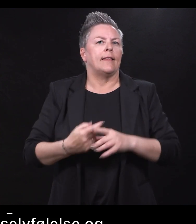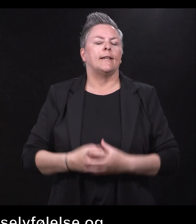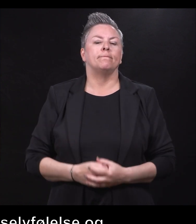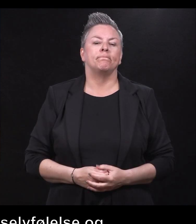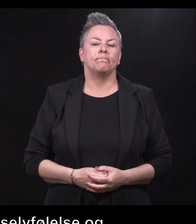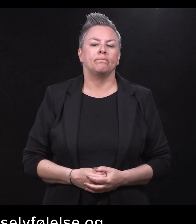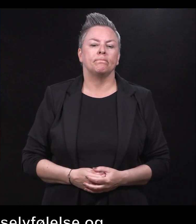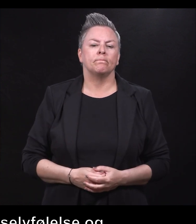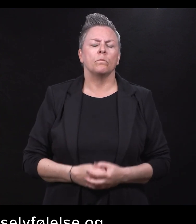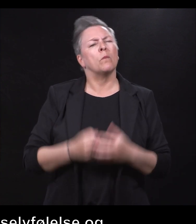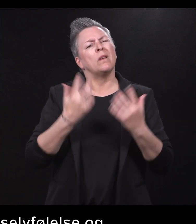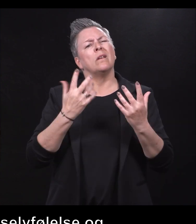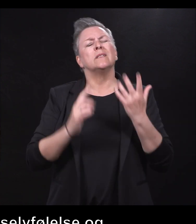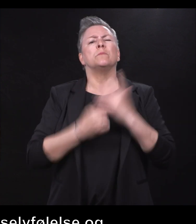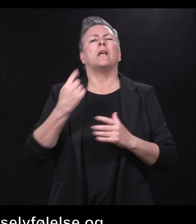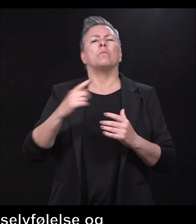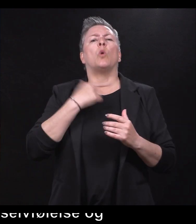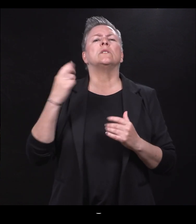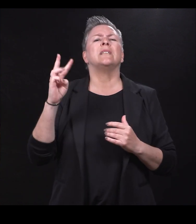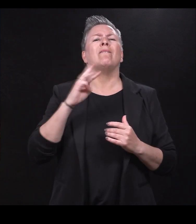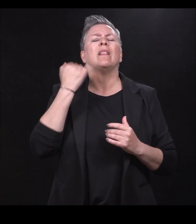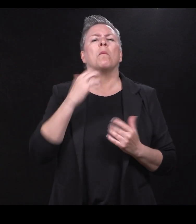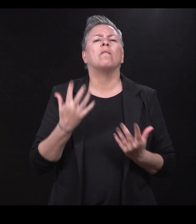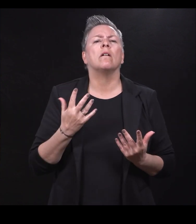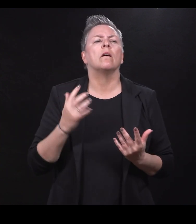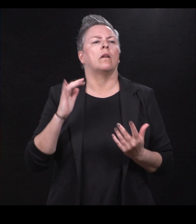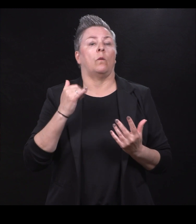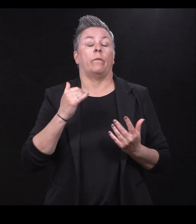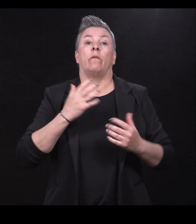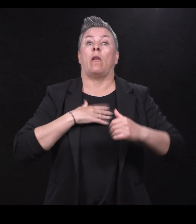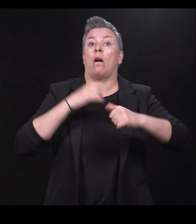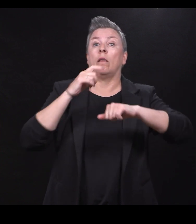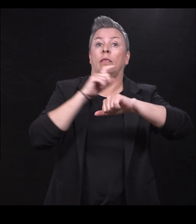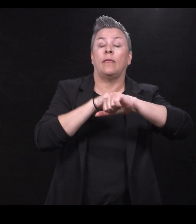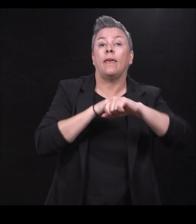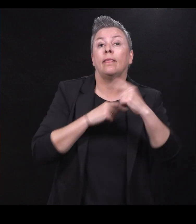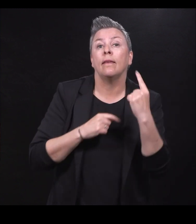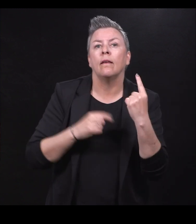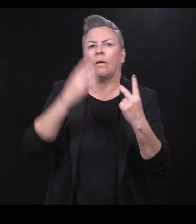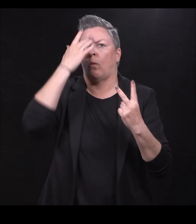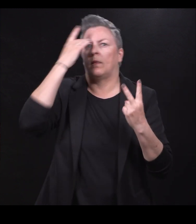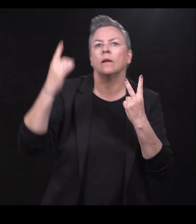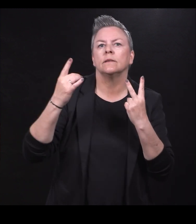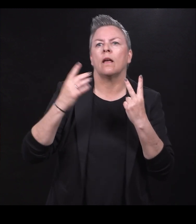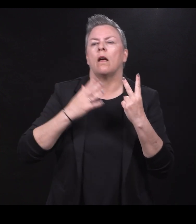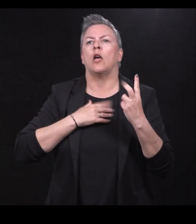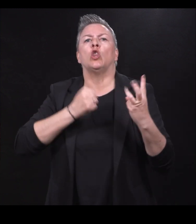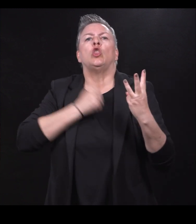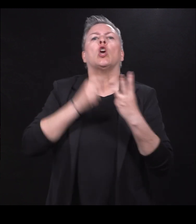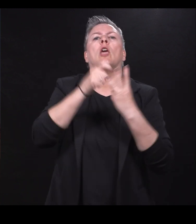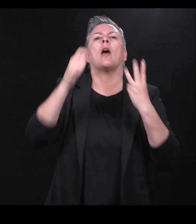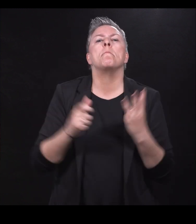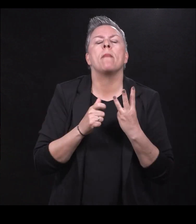Hva er som spesielt med oss i Windjammer? Vi har tid, vi har kompetanse og vi har trygge rammer for å